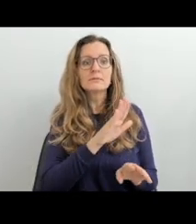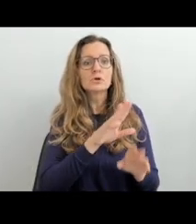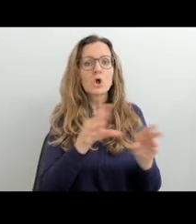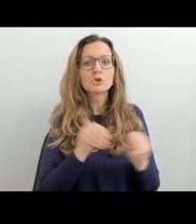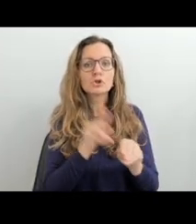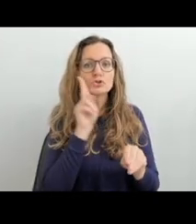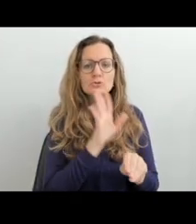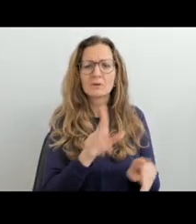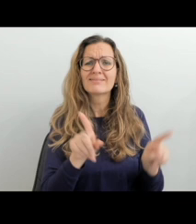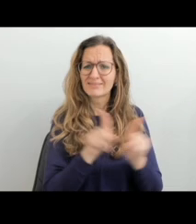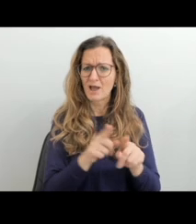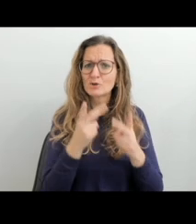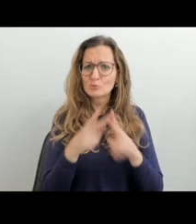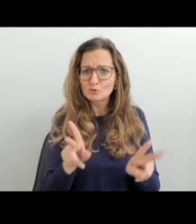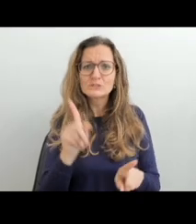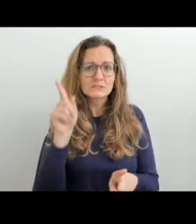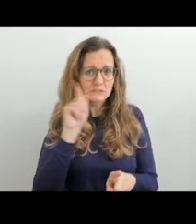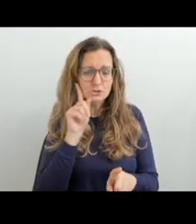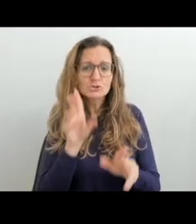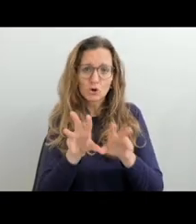osvojený jako svůj mateřský jazyk.